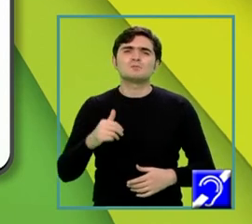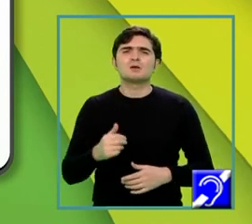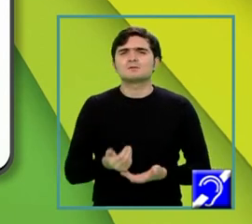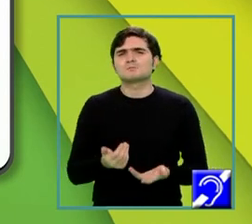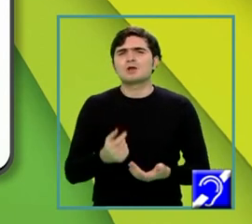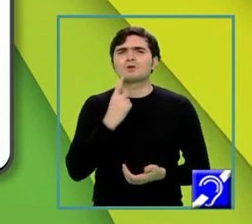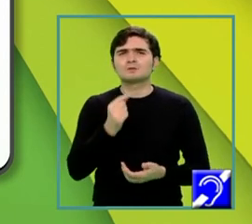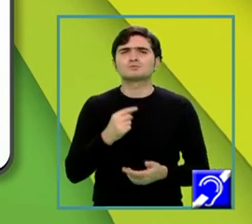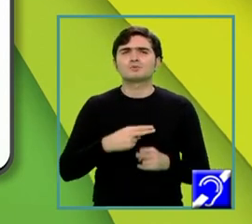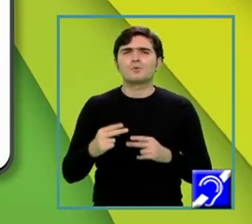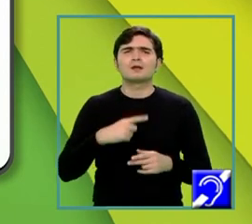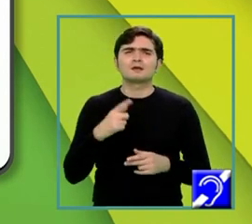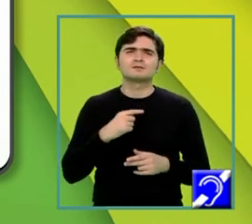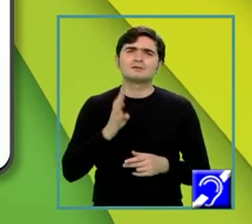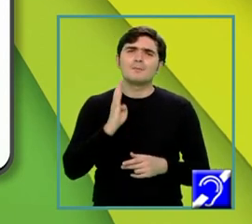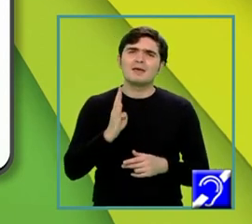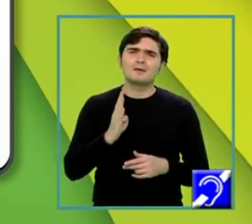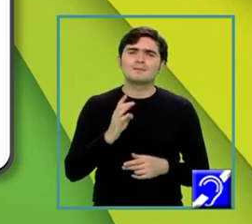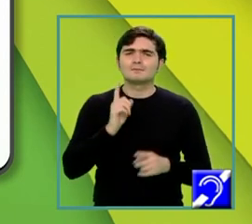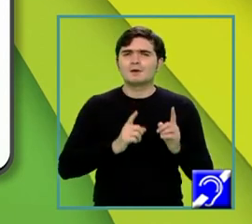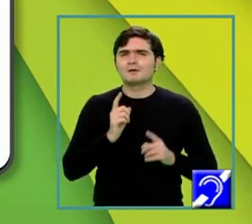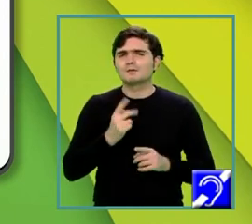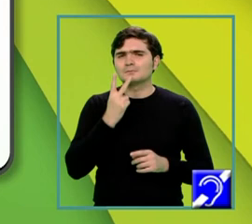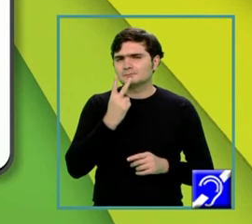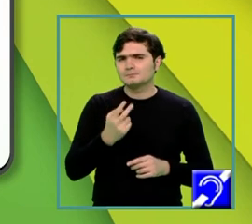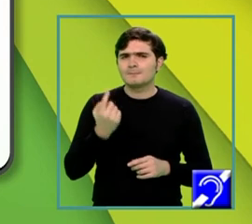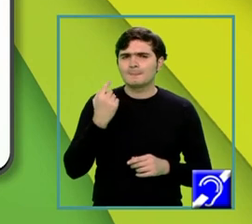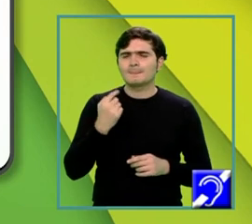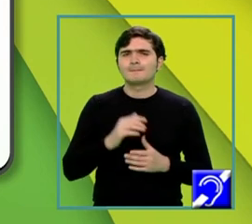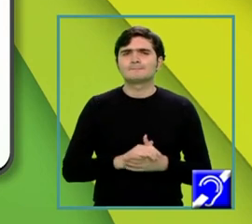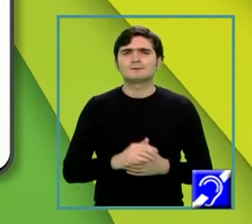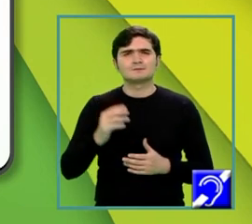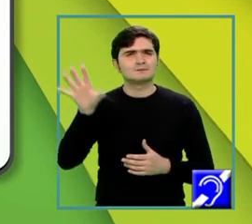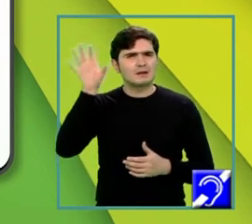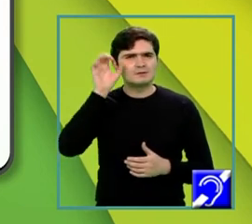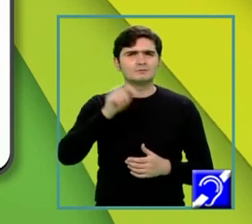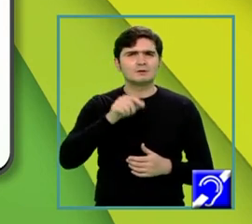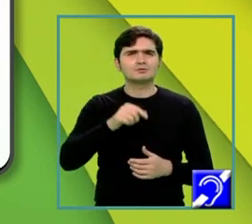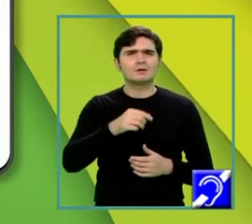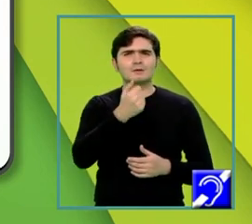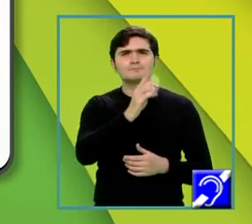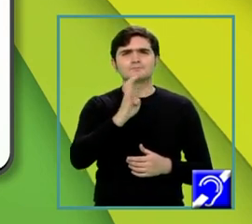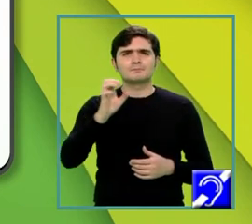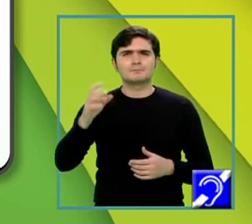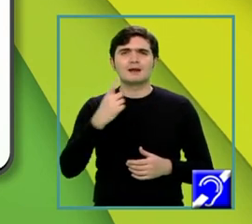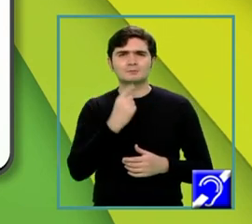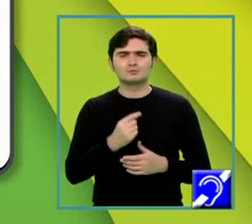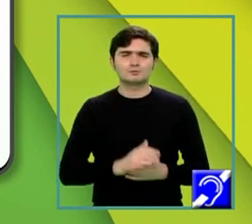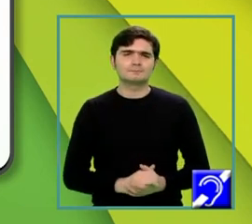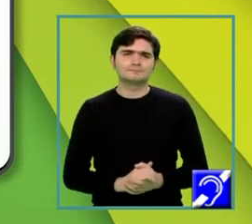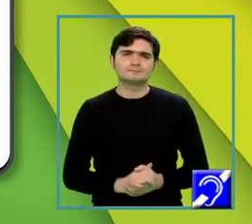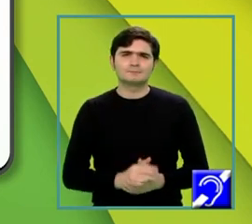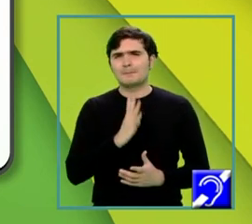este IRAB, dacă ați reținut acele răspunsuri de mai înainte.